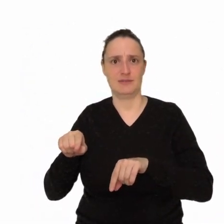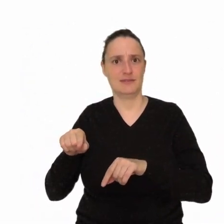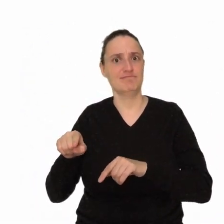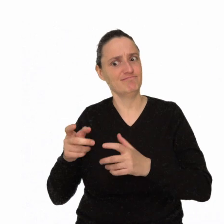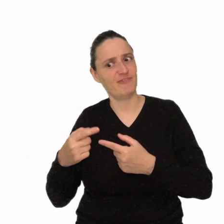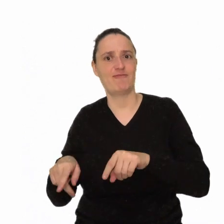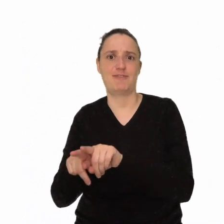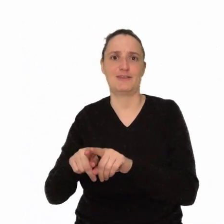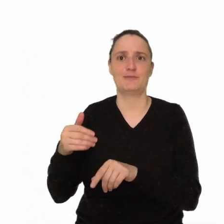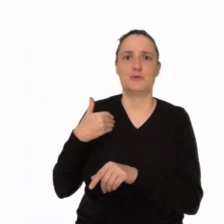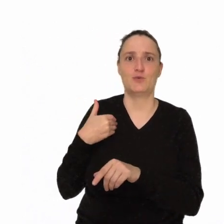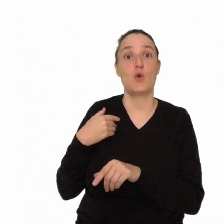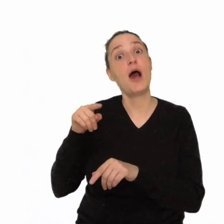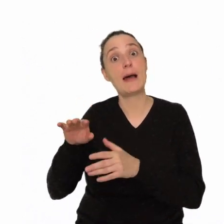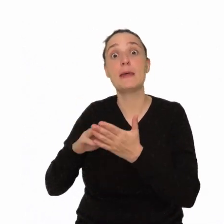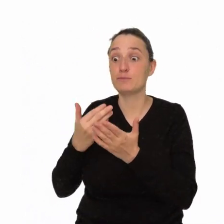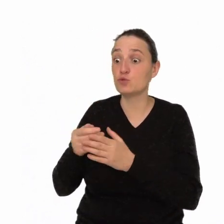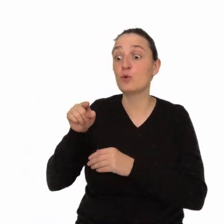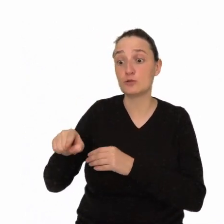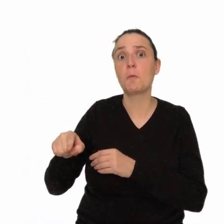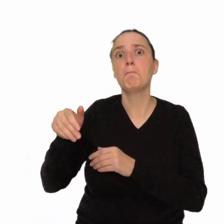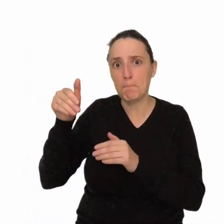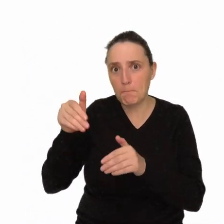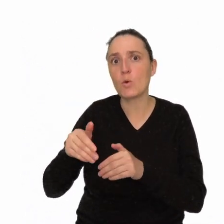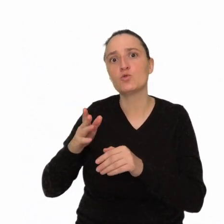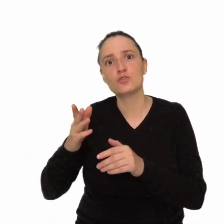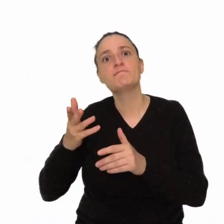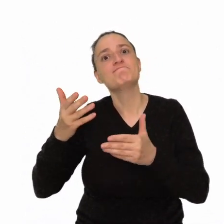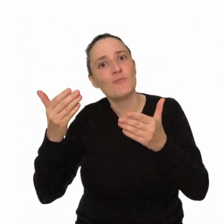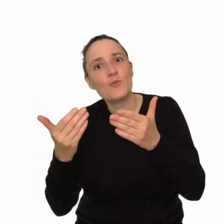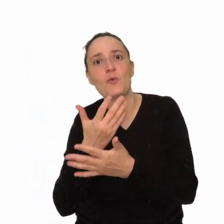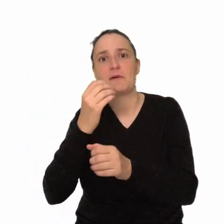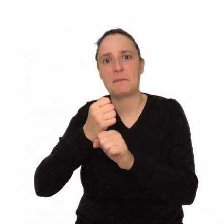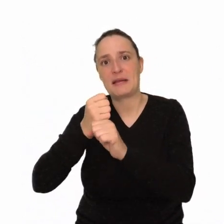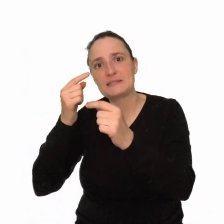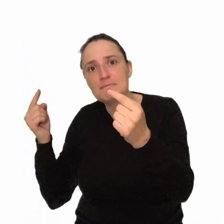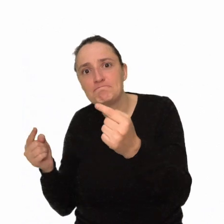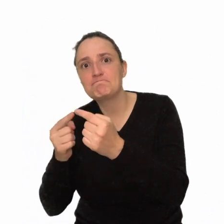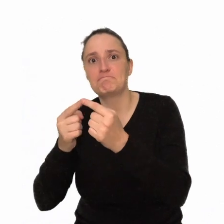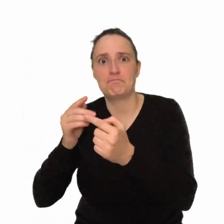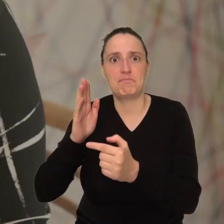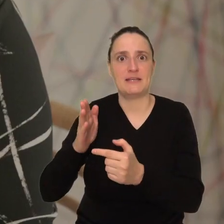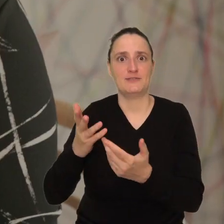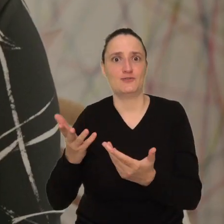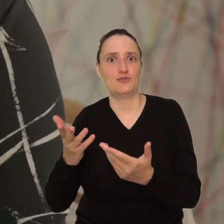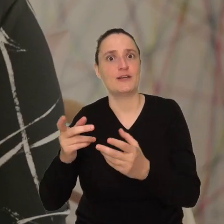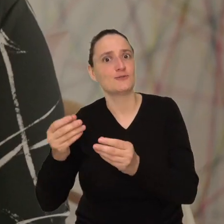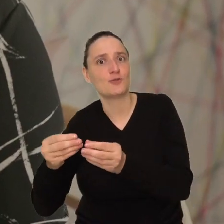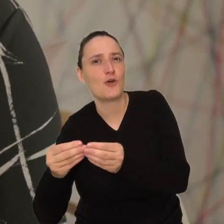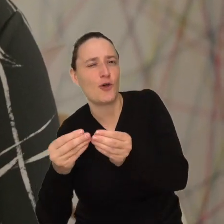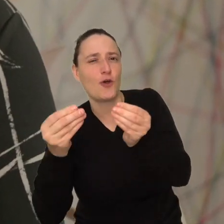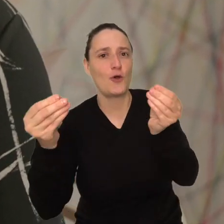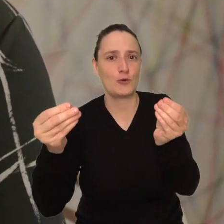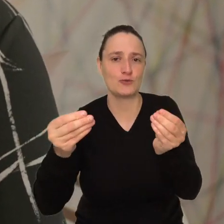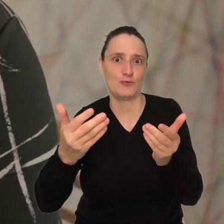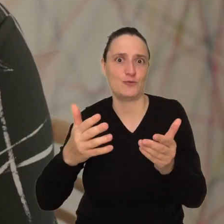zawodową, a które mogą mieć wpływ na nowe środowisko zawodowe, na nowy obszar zawodowy i mogą być